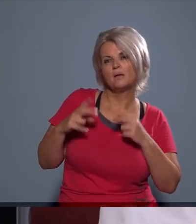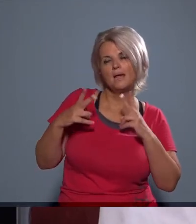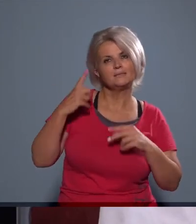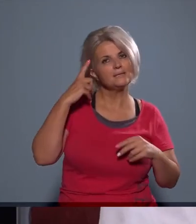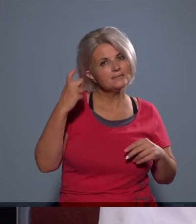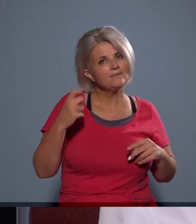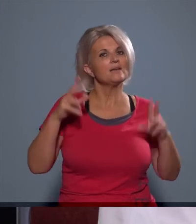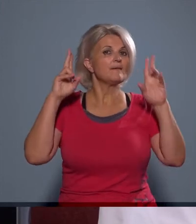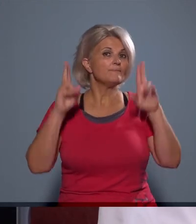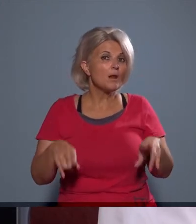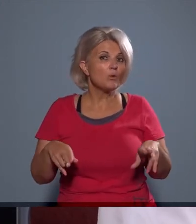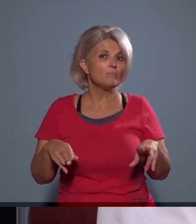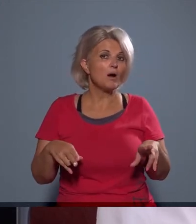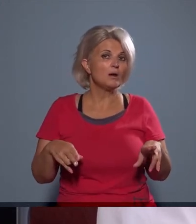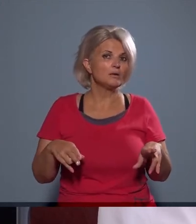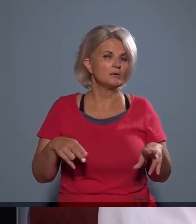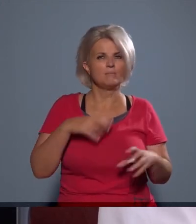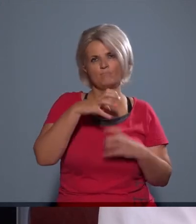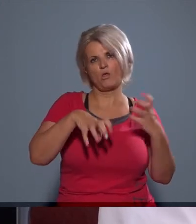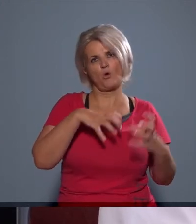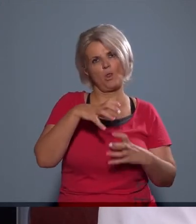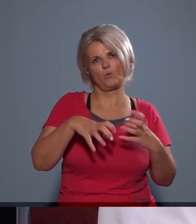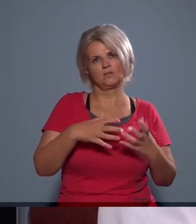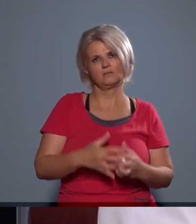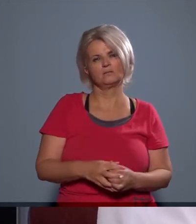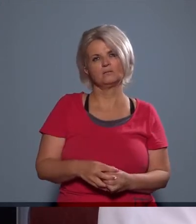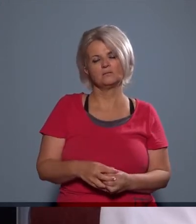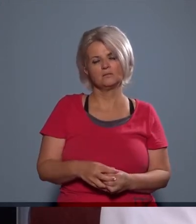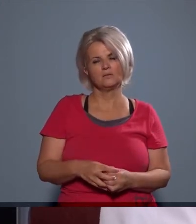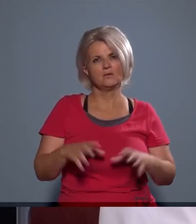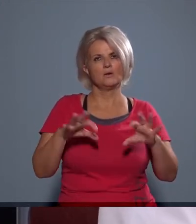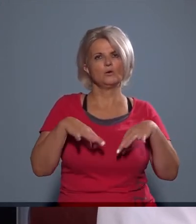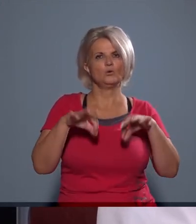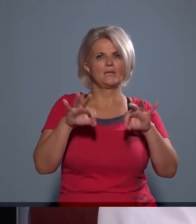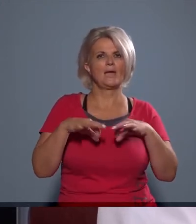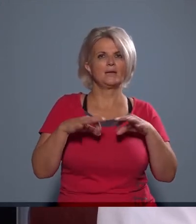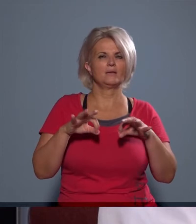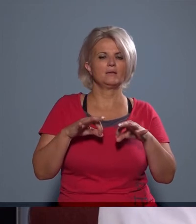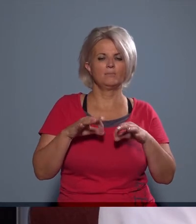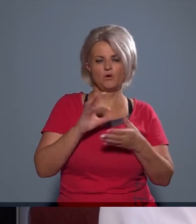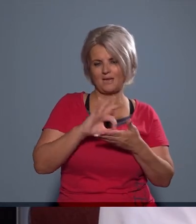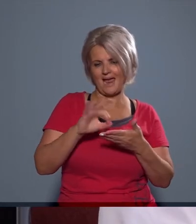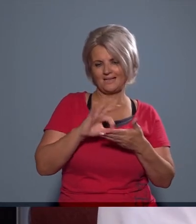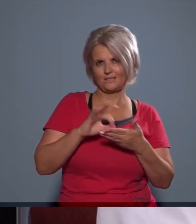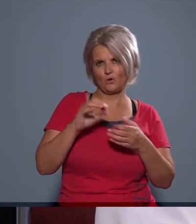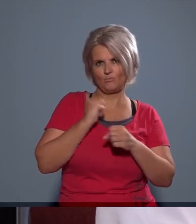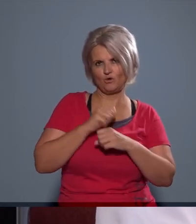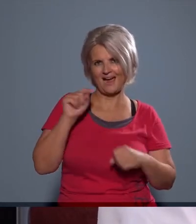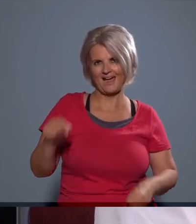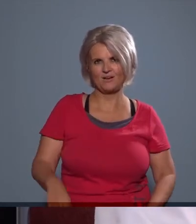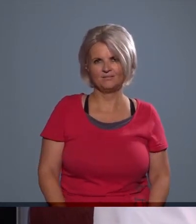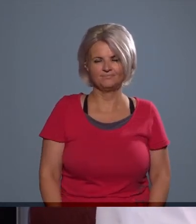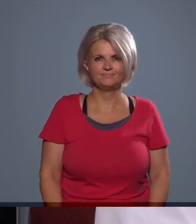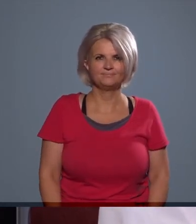valóban igen összetettek azok az ügyek, amelyek időnként ott a jegyzőasztalán landolnak, hogy